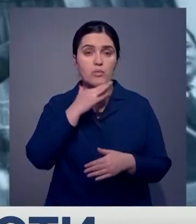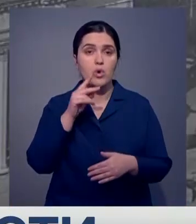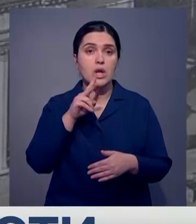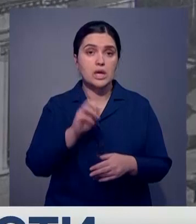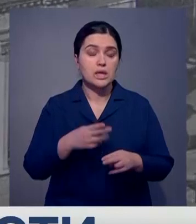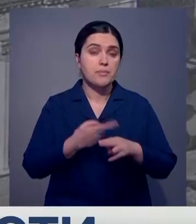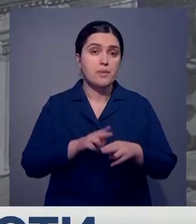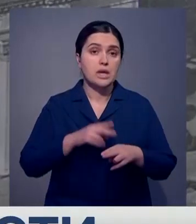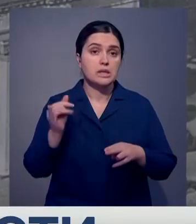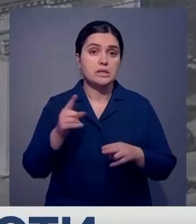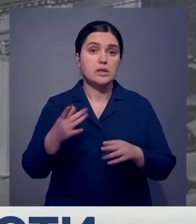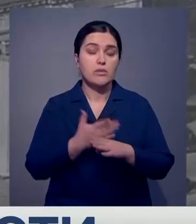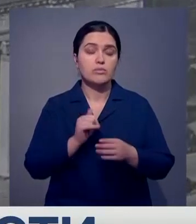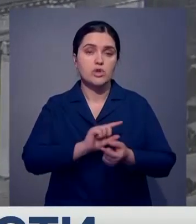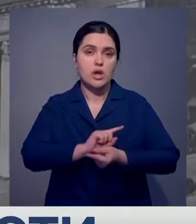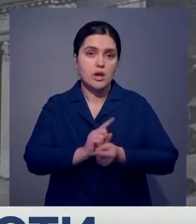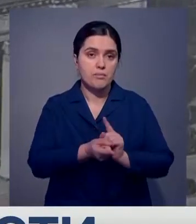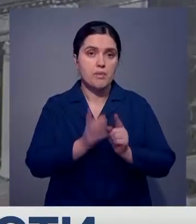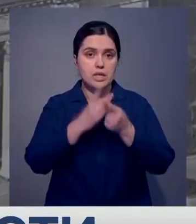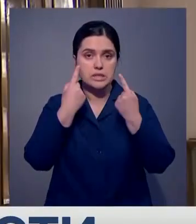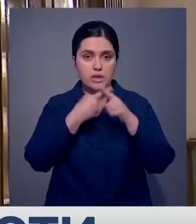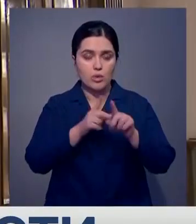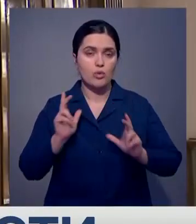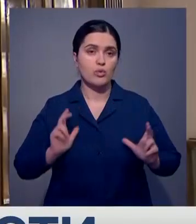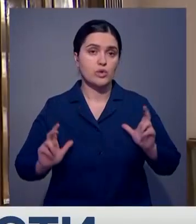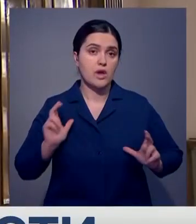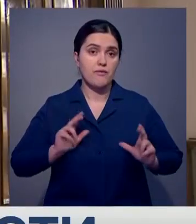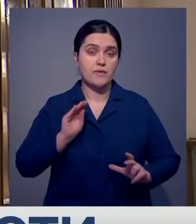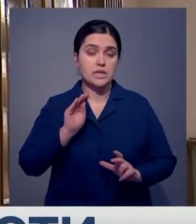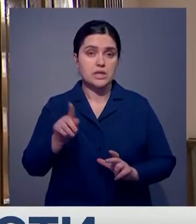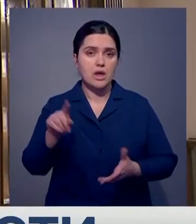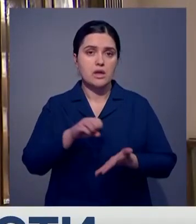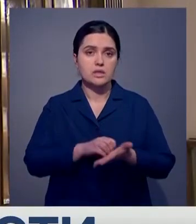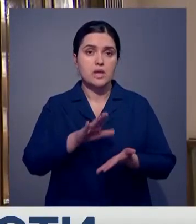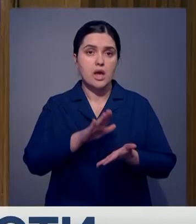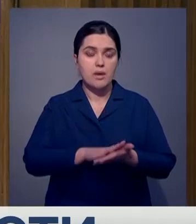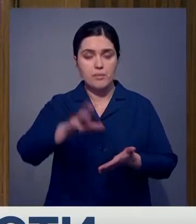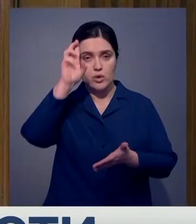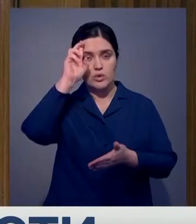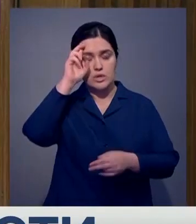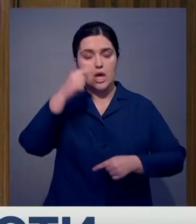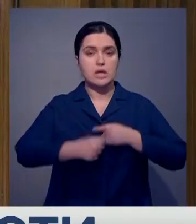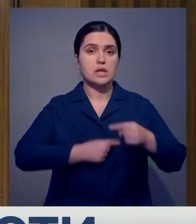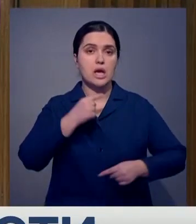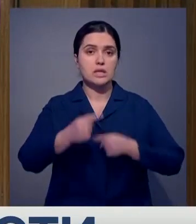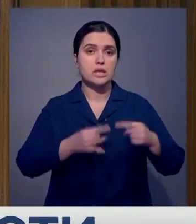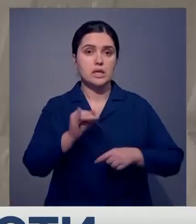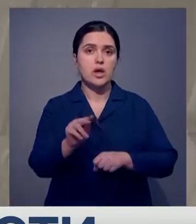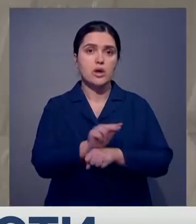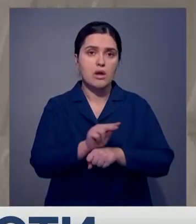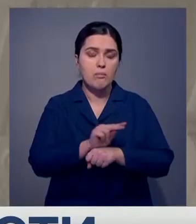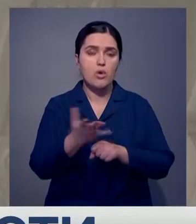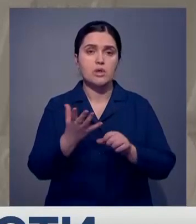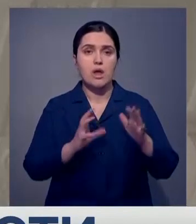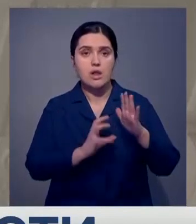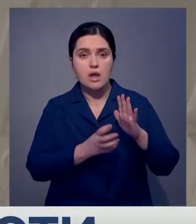Издание из административного преобразуют в технический университет. Позже объект занесут в список государственного наследия или бы ремонт. Даже лампочку